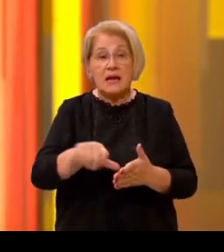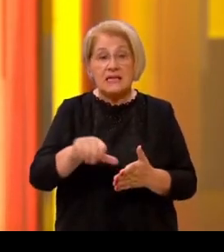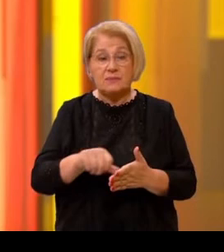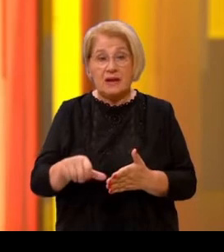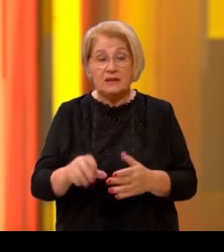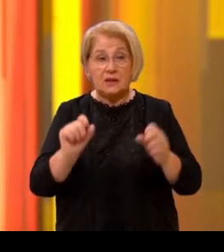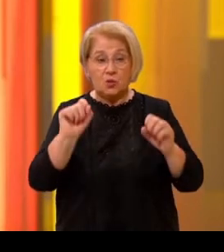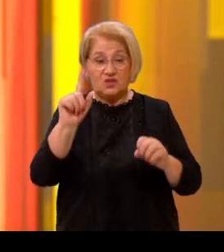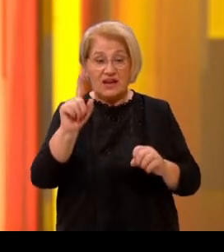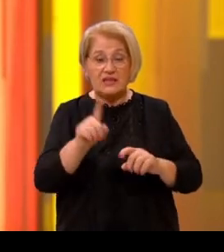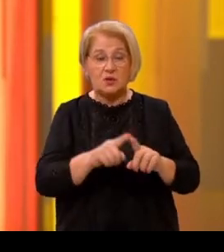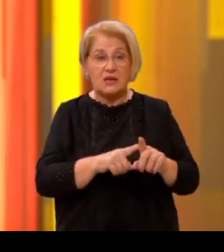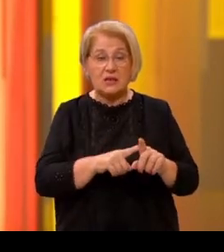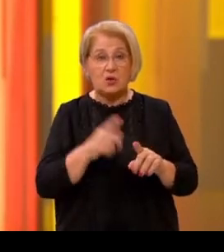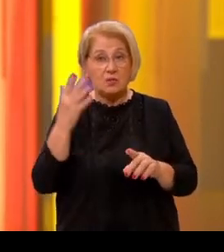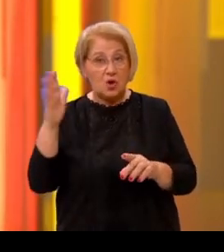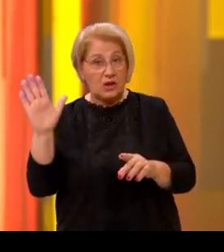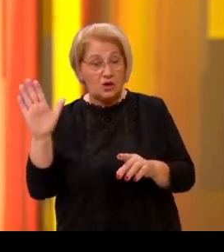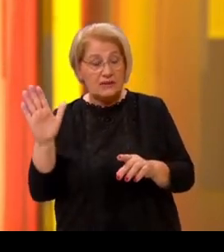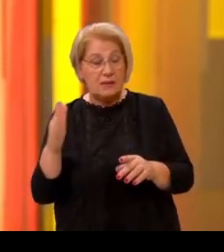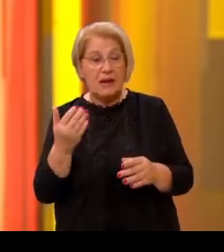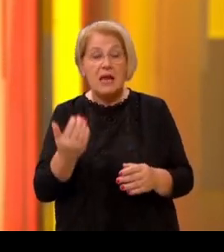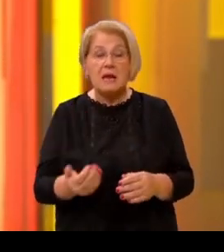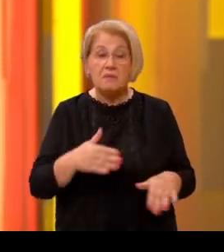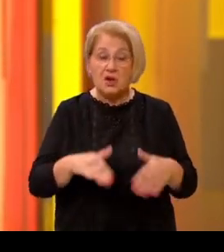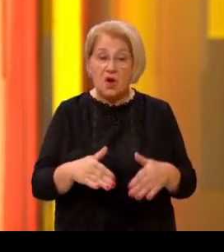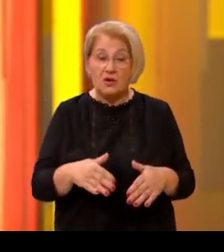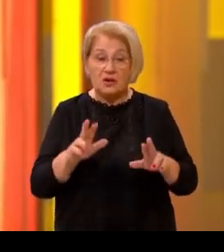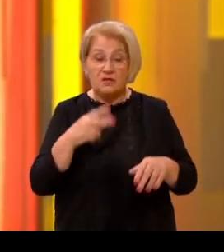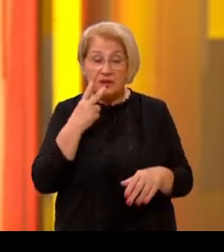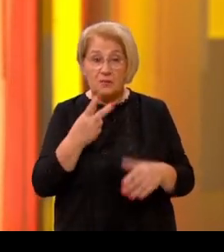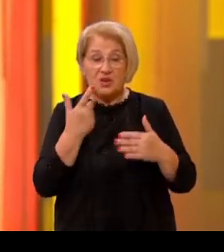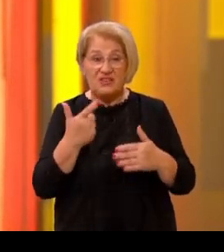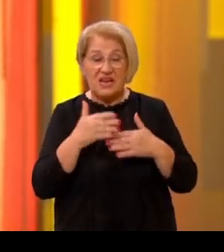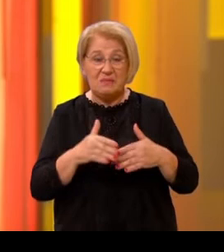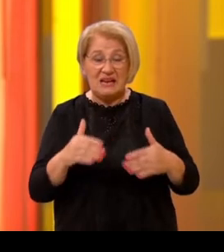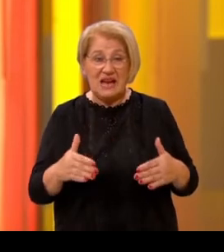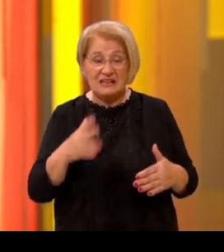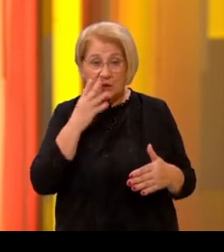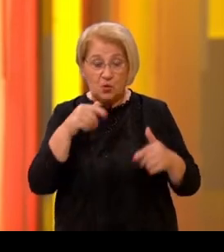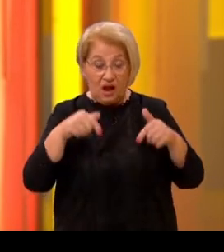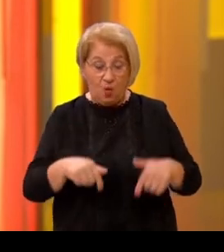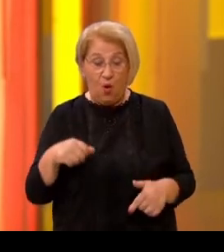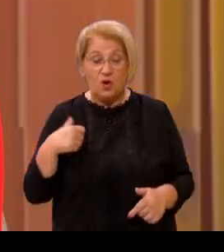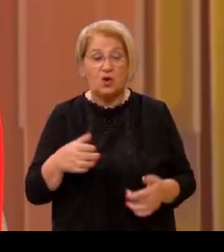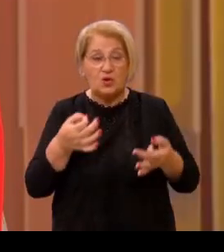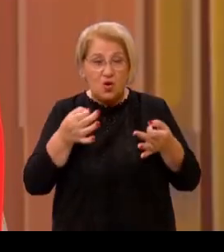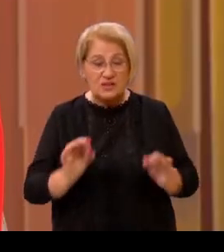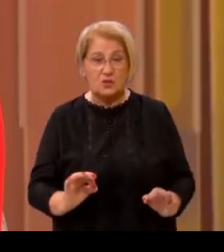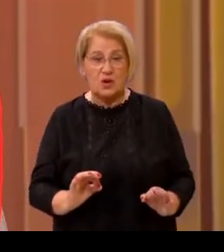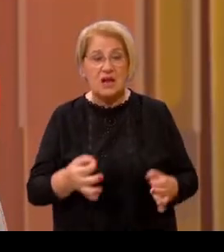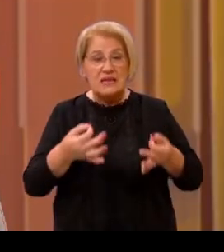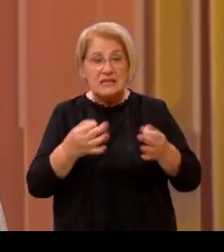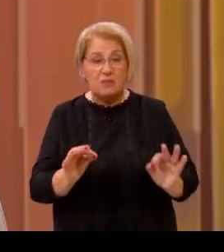u prosincu za one koje imaju inozemni element, vidimo da je dvije milijarde kuna ove godine osigurano za